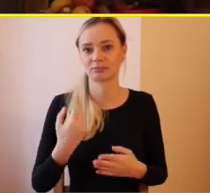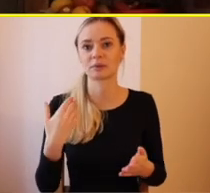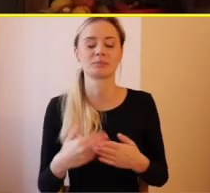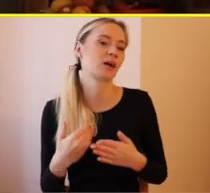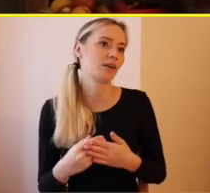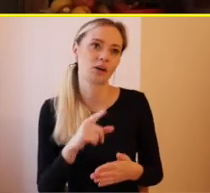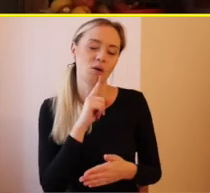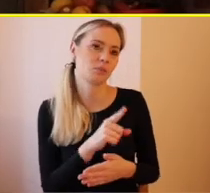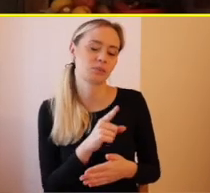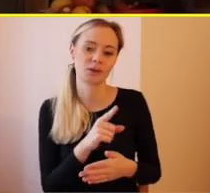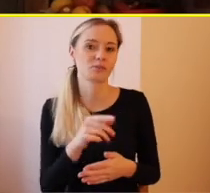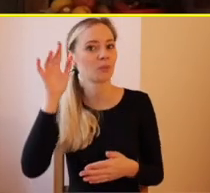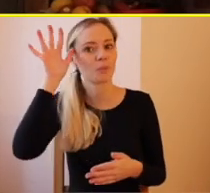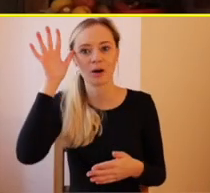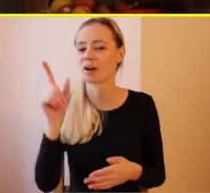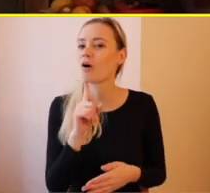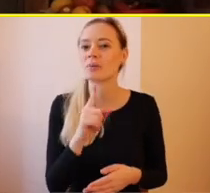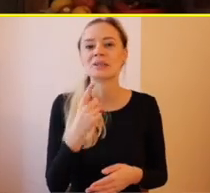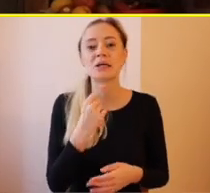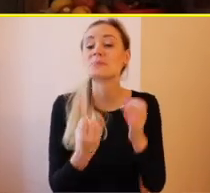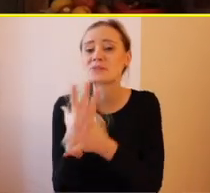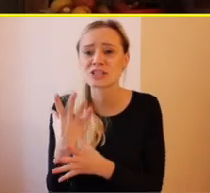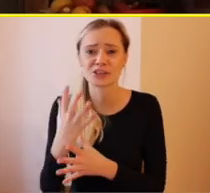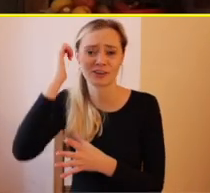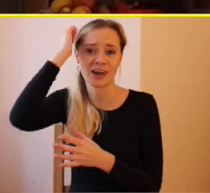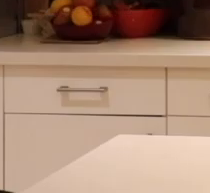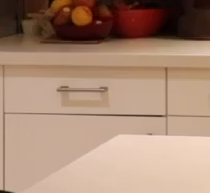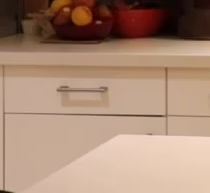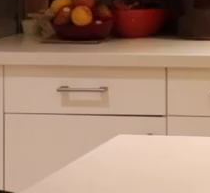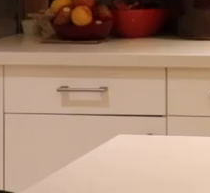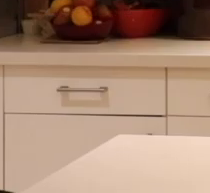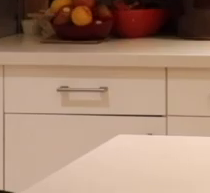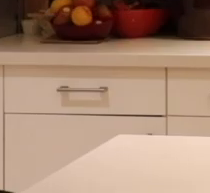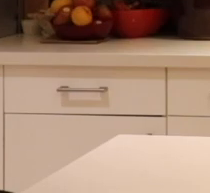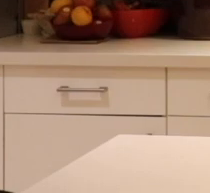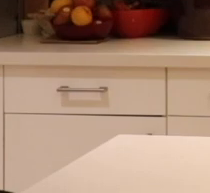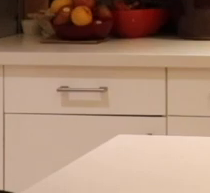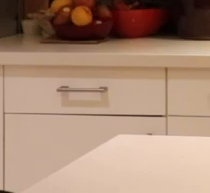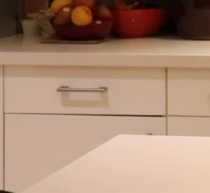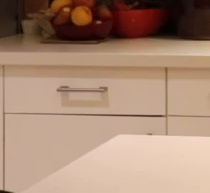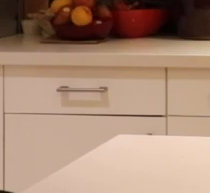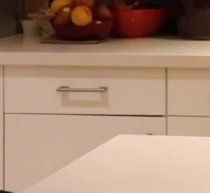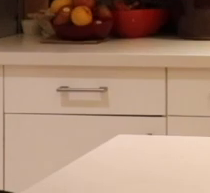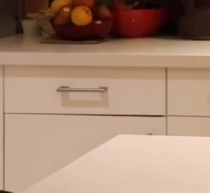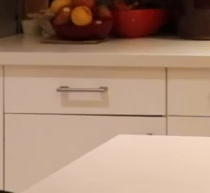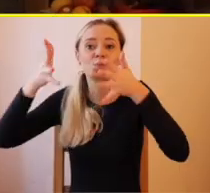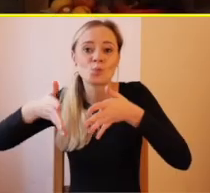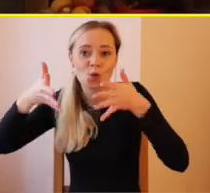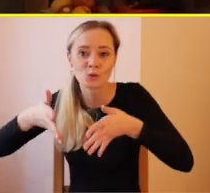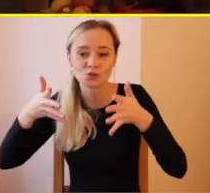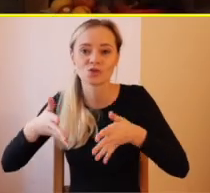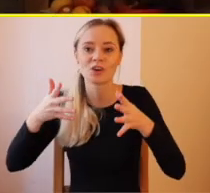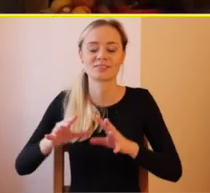Ja som sa veľmi našla v Bali. Príroda mi učarovala, ľudia mi učarovali, tá klíma mi